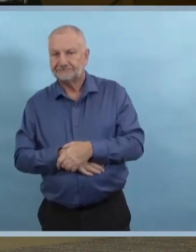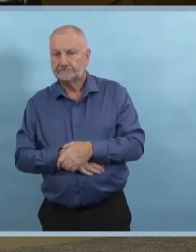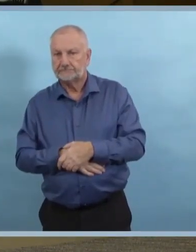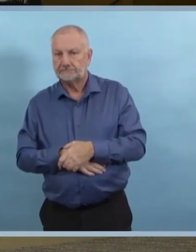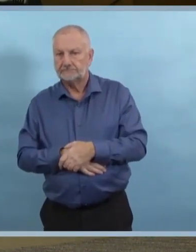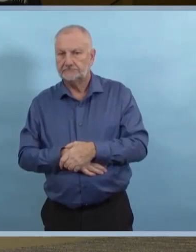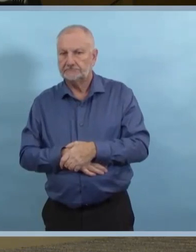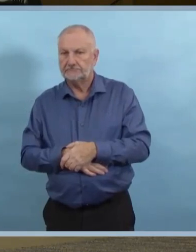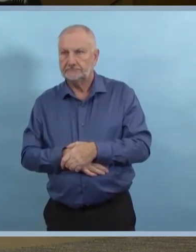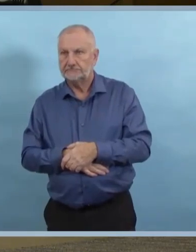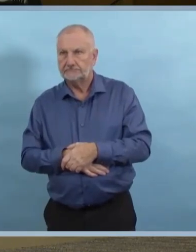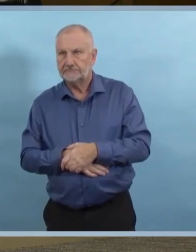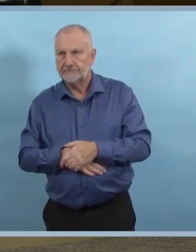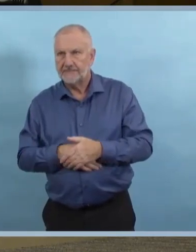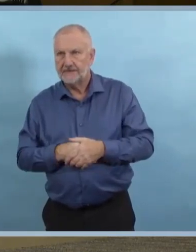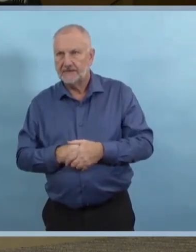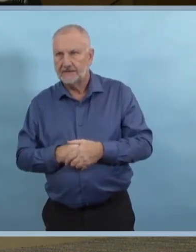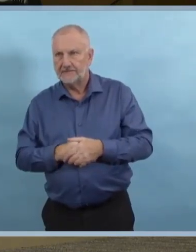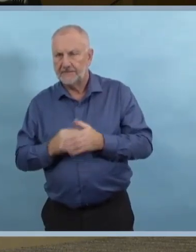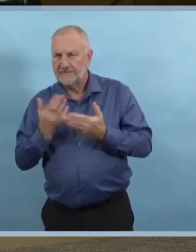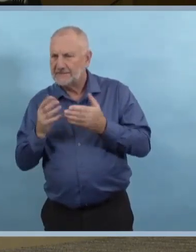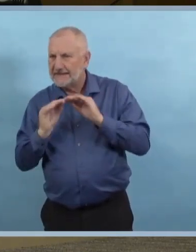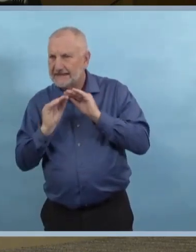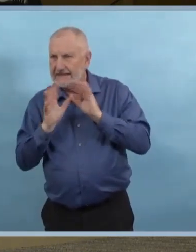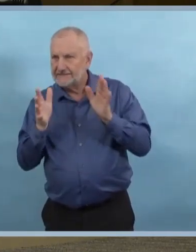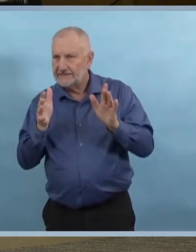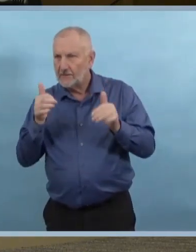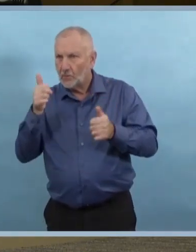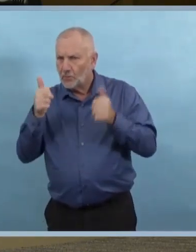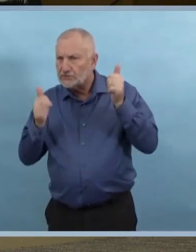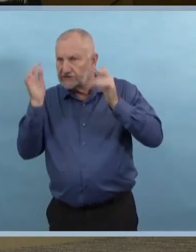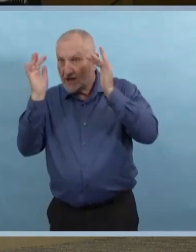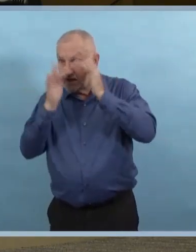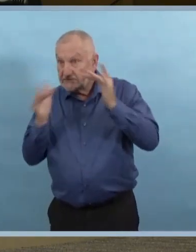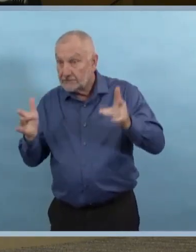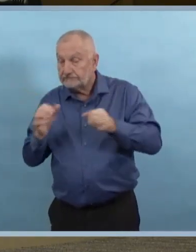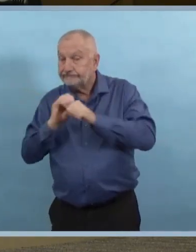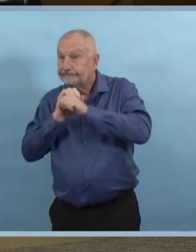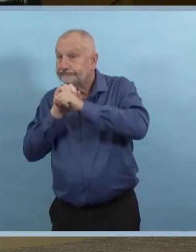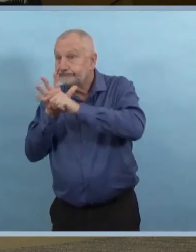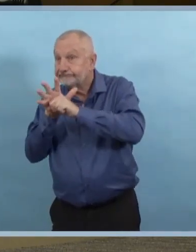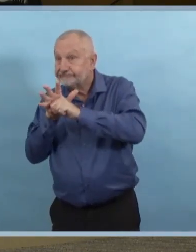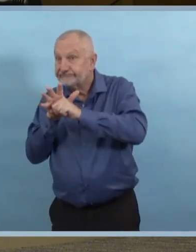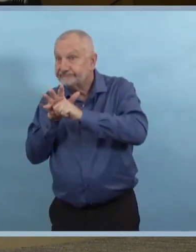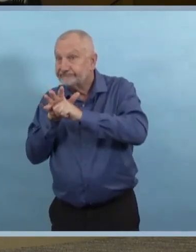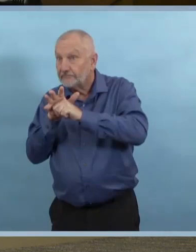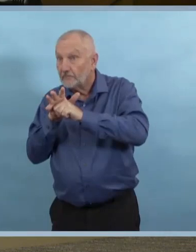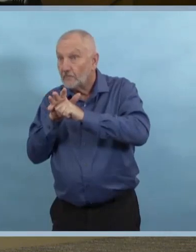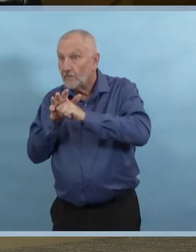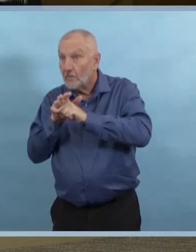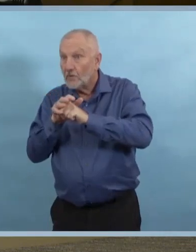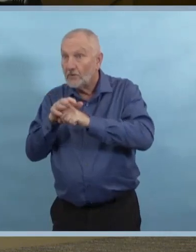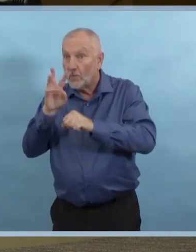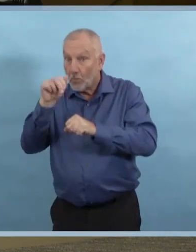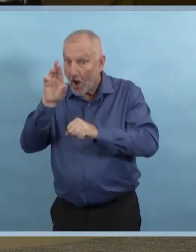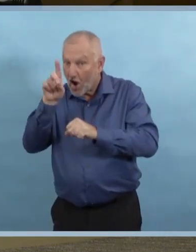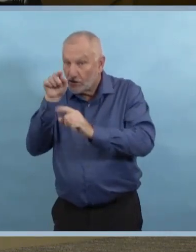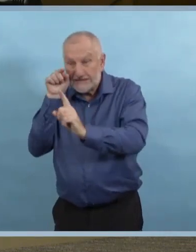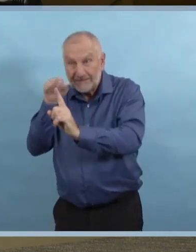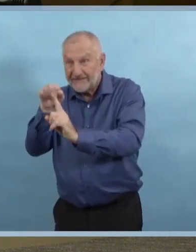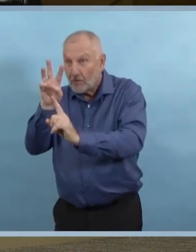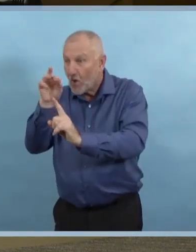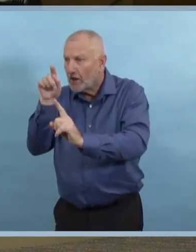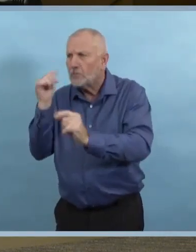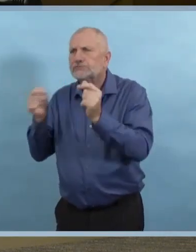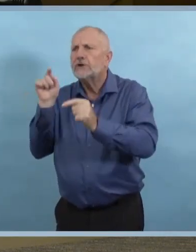services pour la COVID-19, lesquels offrent des traitements aux patients et combien d'unités et